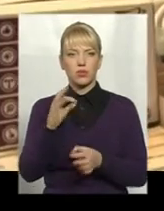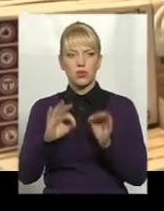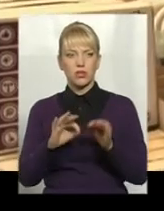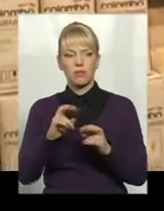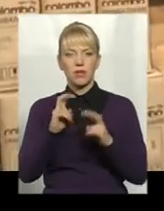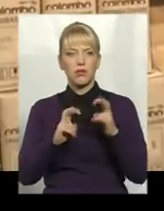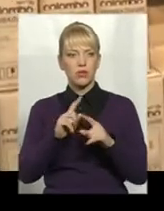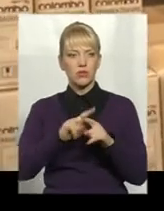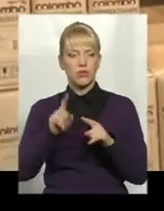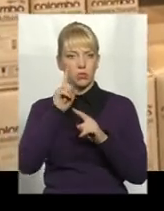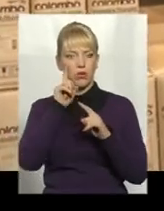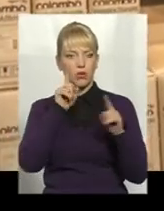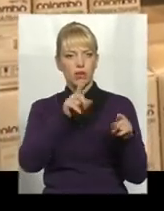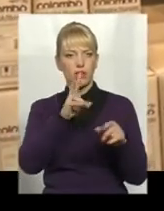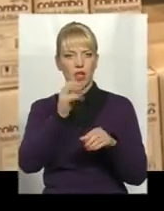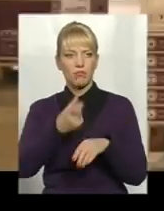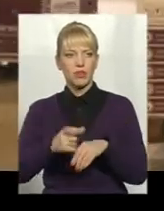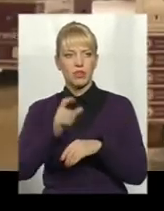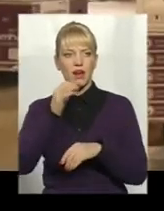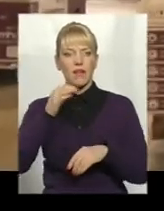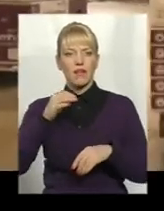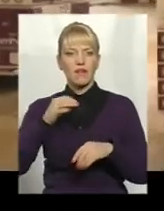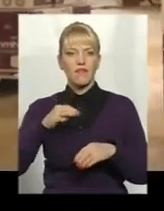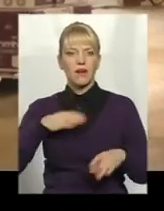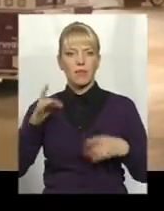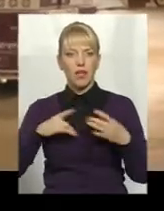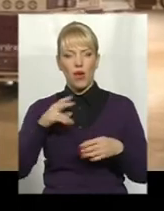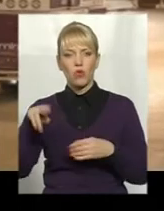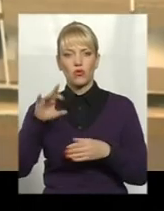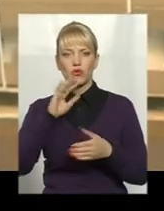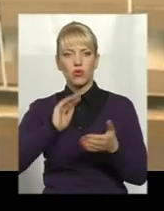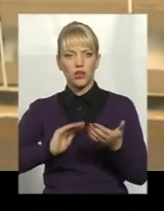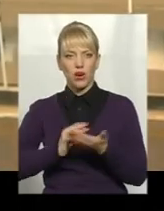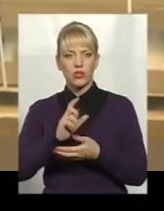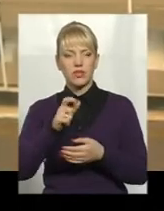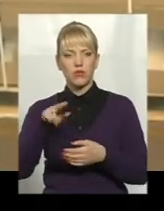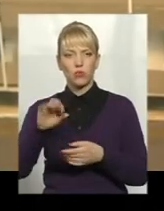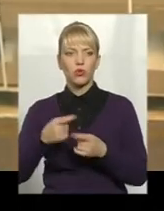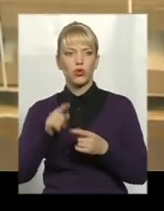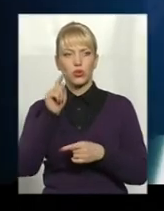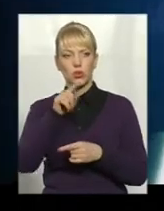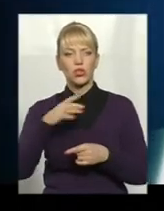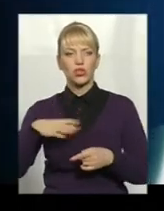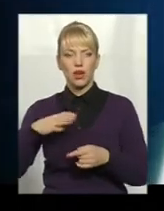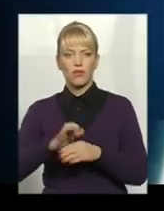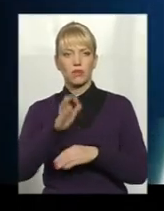переорієнтувалося на більш вибагливу до якості Європу. Саме туди чекає відправки ця партія унітазів.